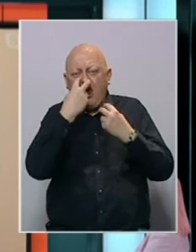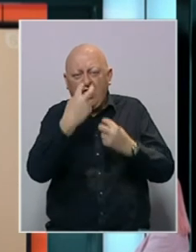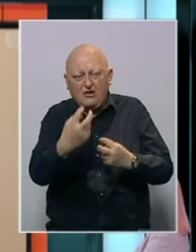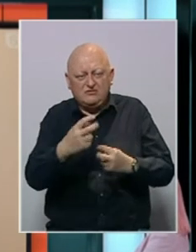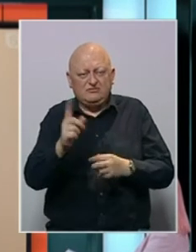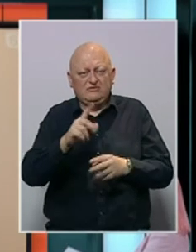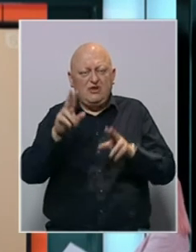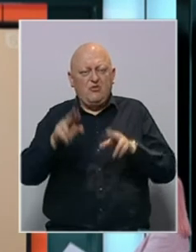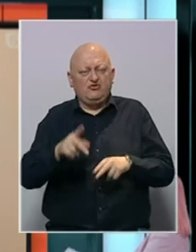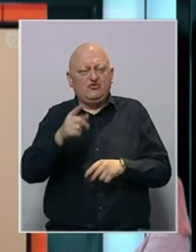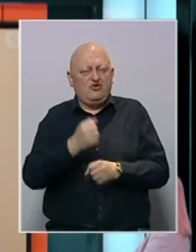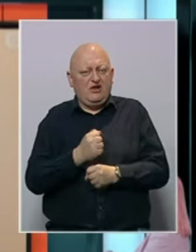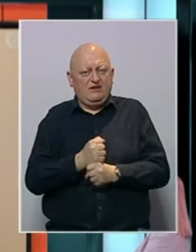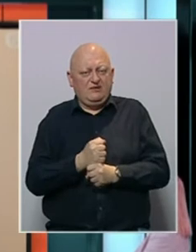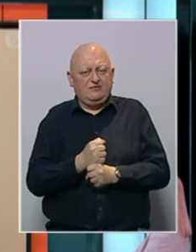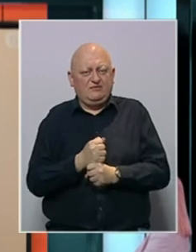ne omogućavaju da to čini.